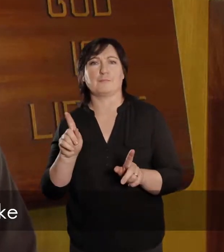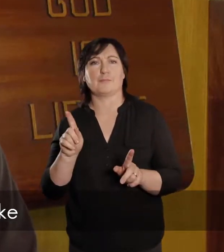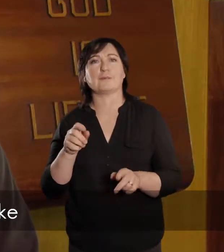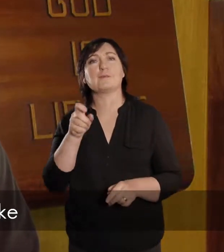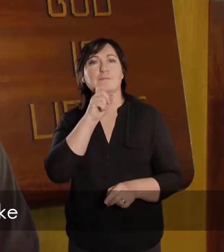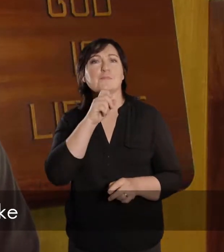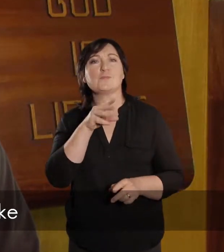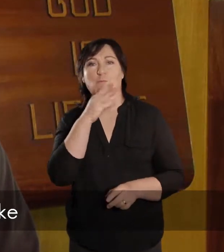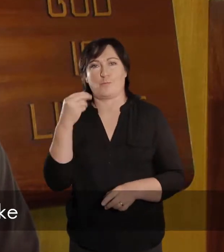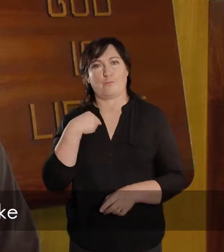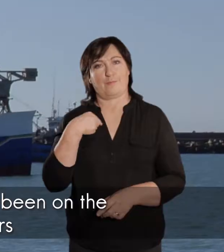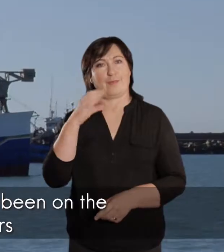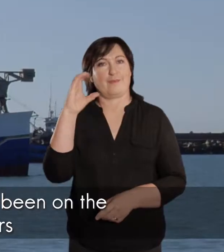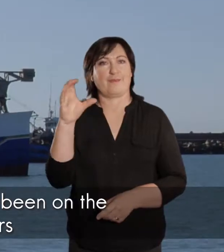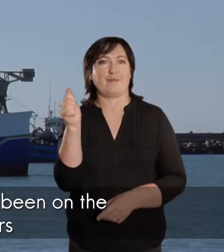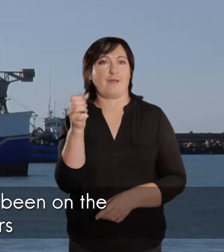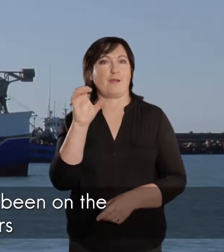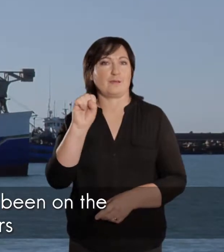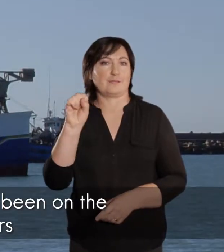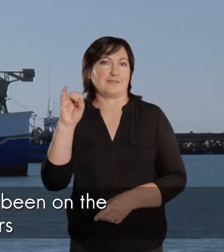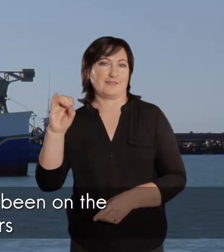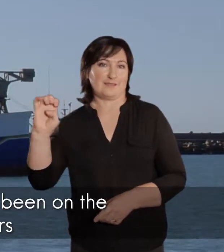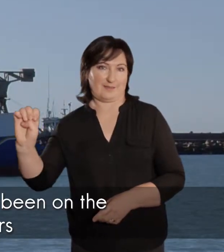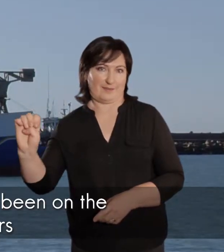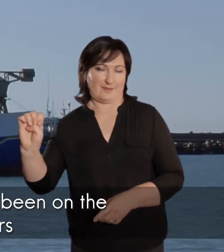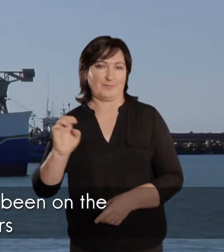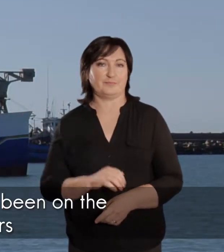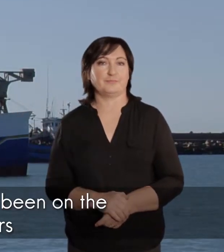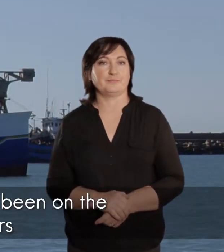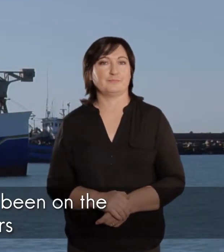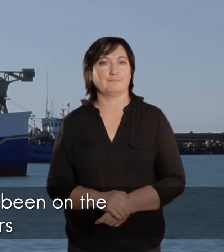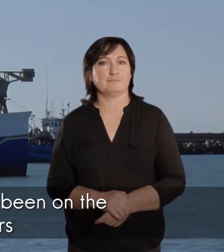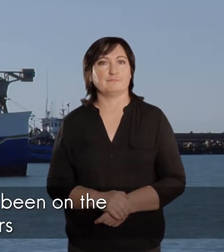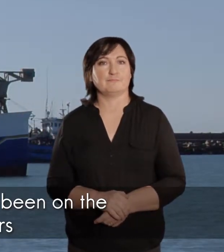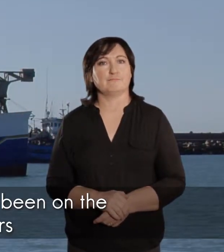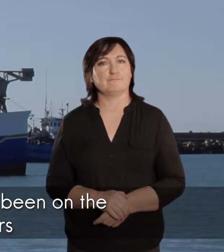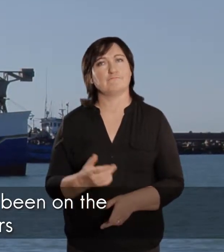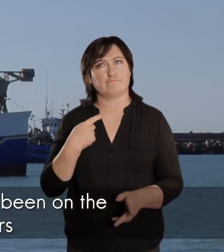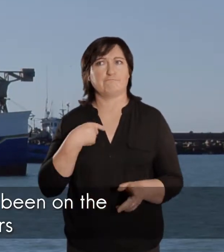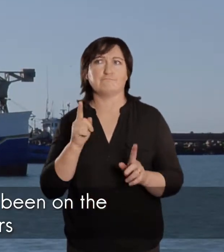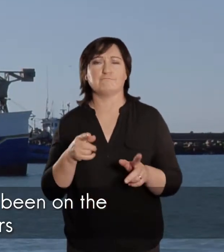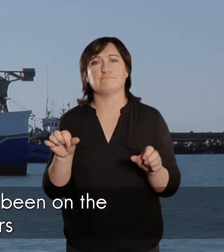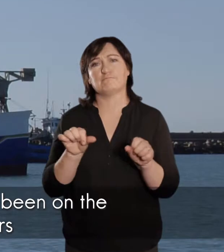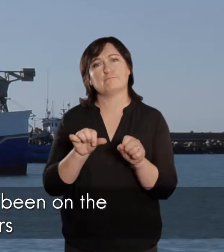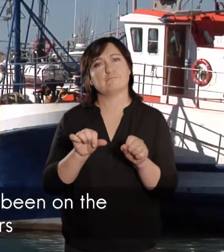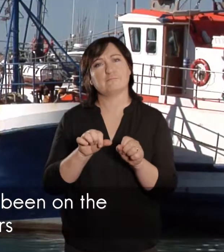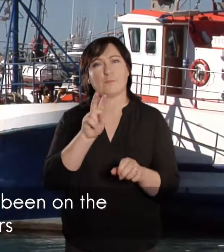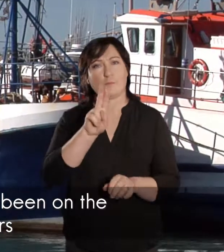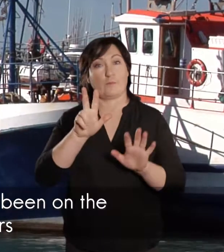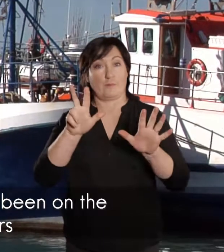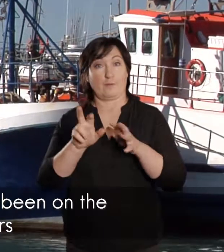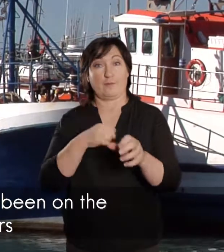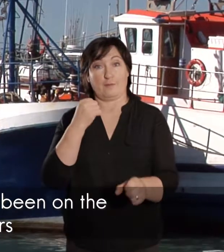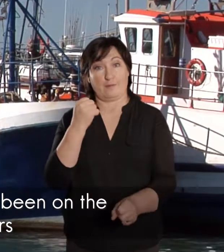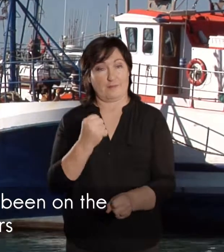Zinke, ja, meste van die mens, en noem my Makassie, en ek is nou al so, ja, 28